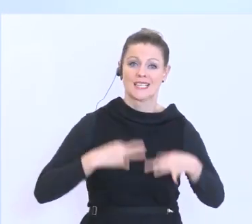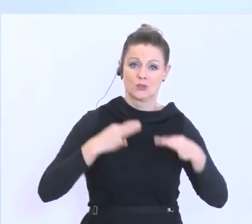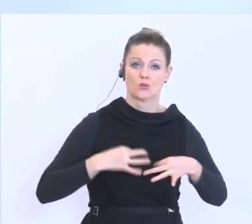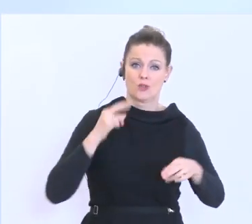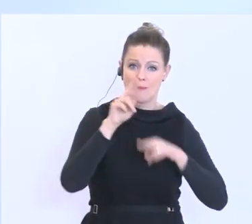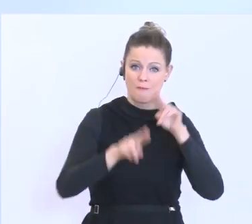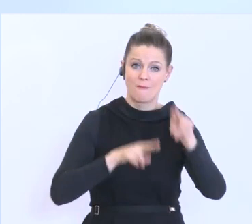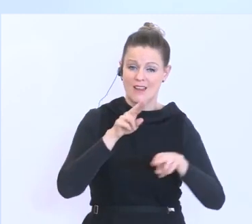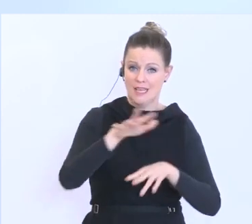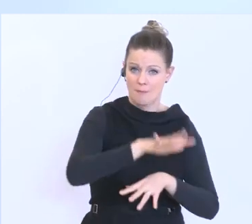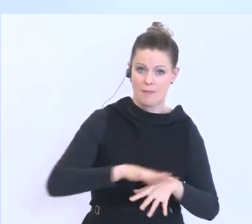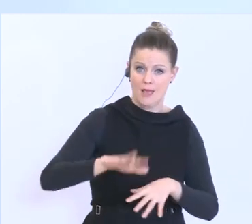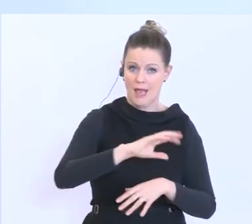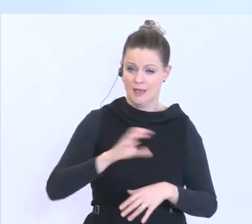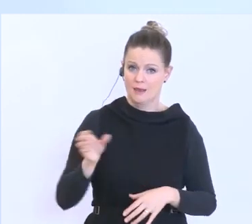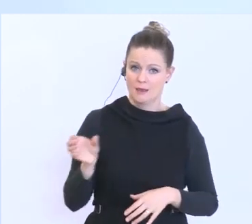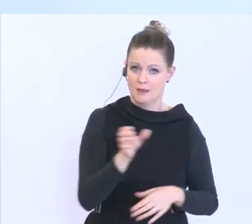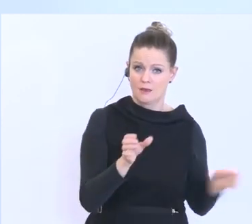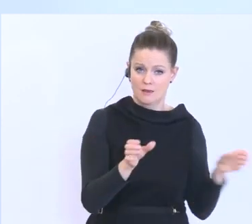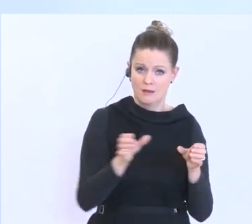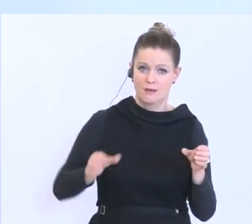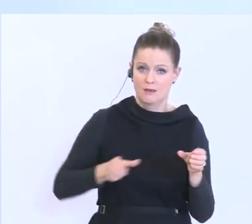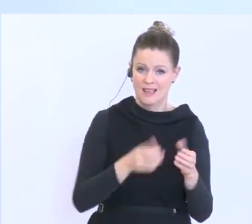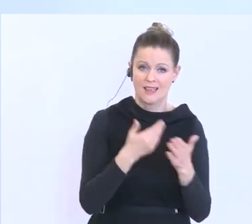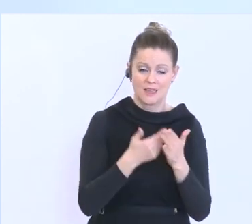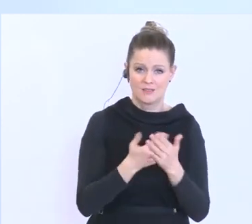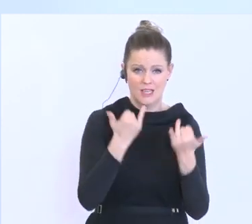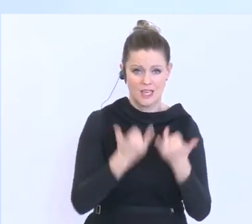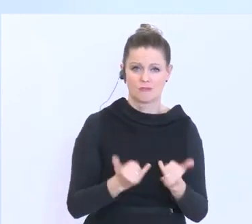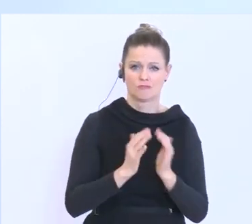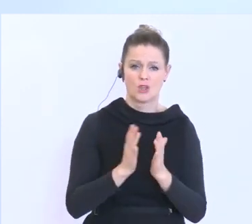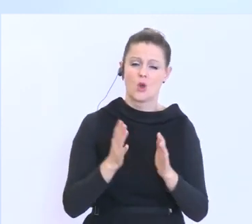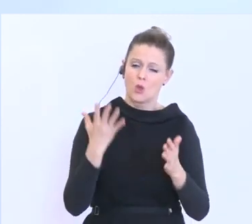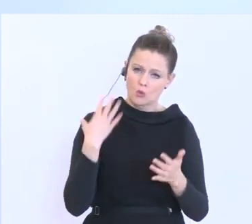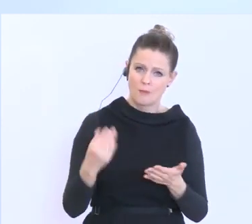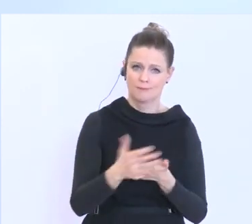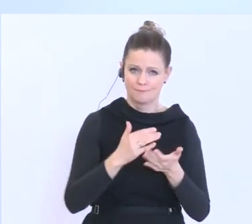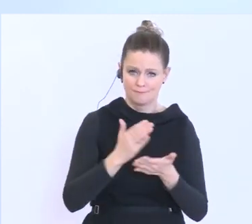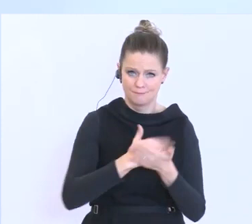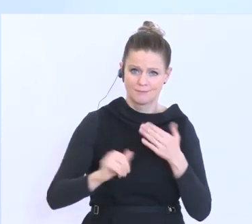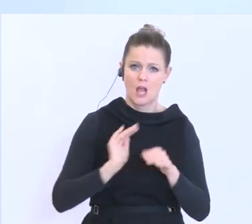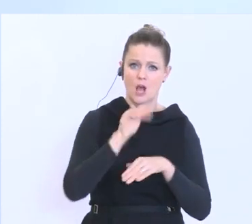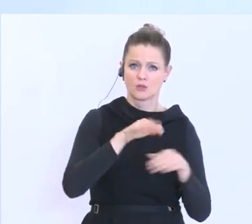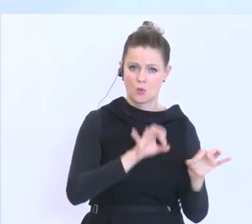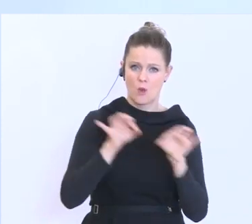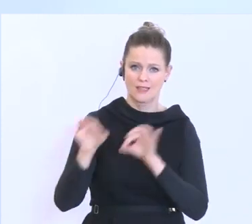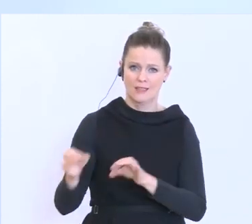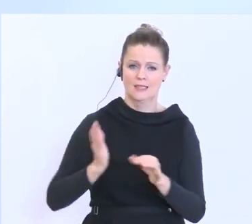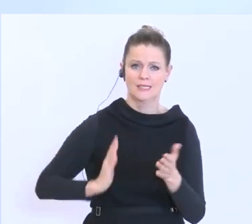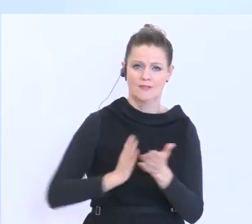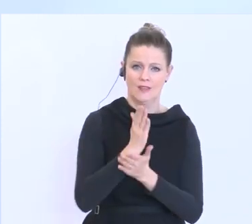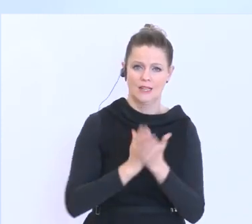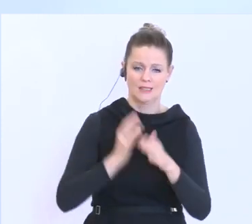Pflegebereich benötigen. Auch hier vielleicht noch einmal der Aufruf, sich zu einem außerordentlichen Zivildienst zu melden. Speziell im